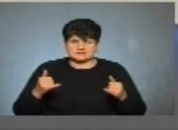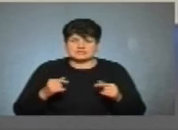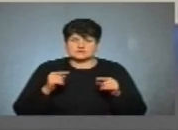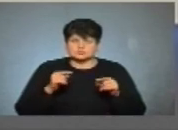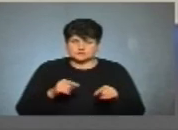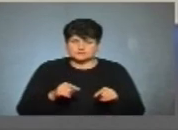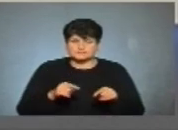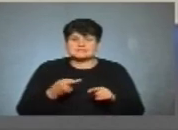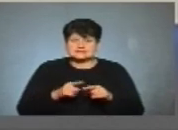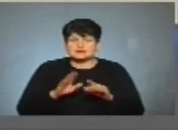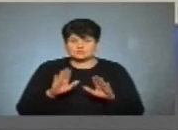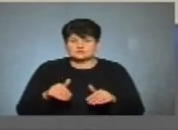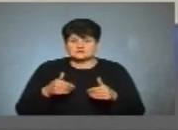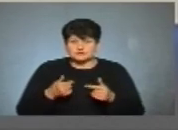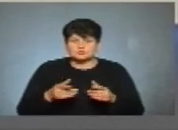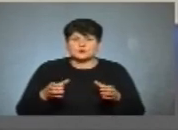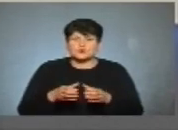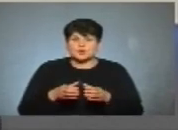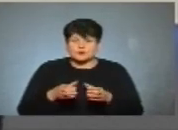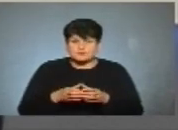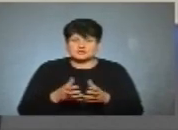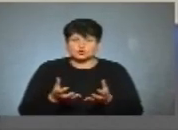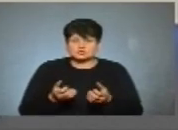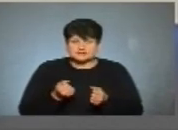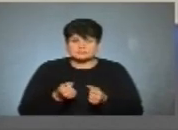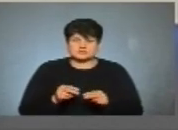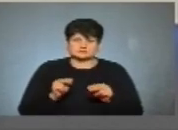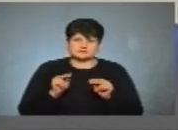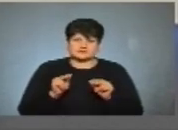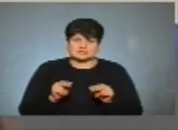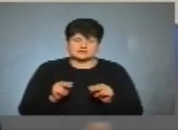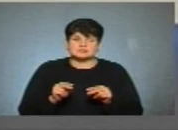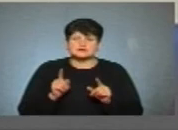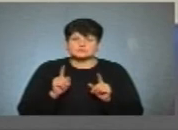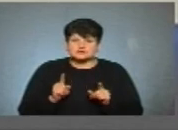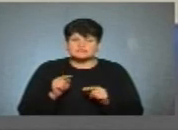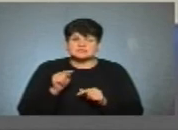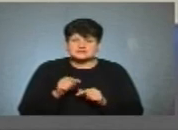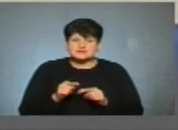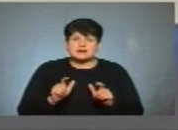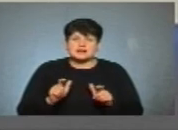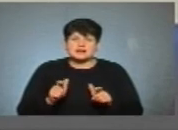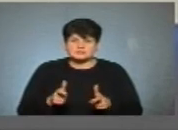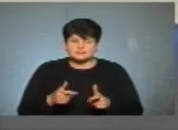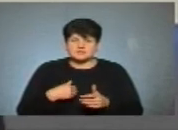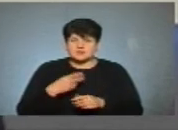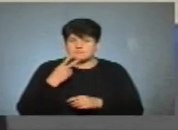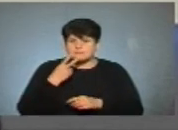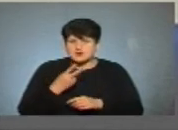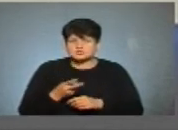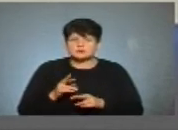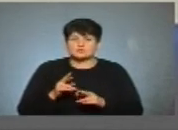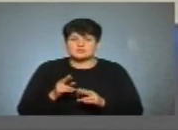щоб… Ми бачимо, як десь